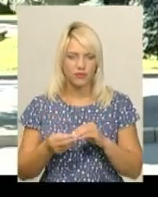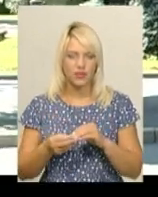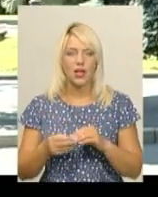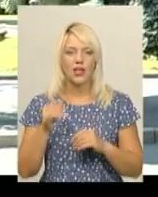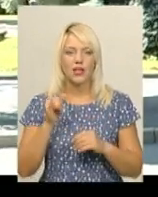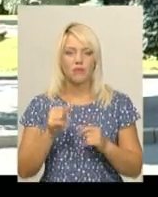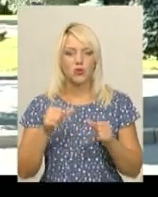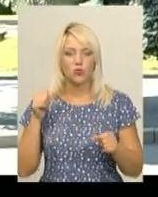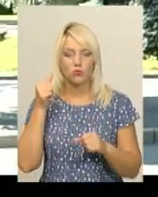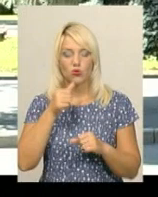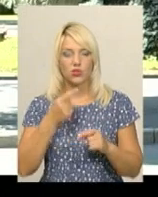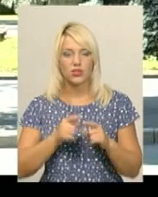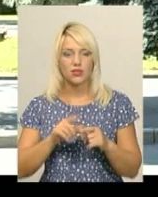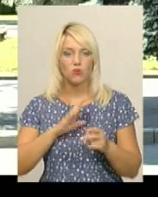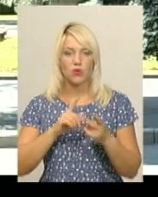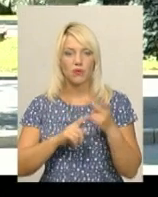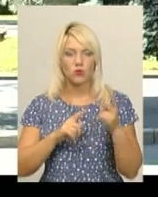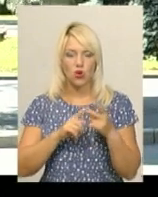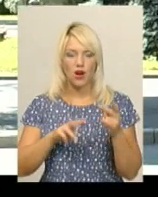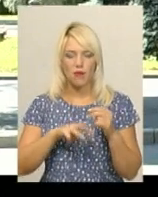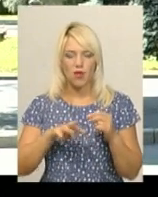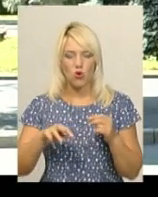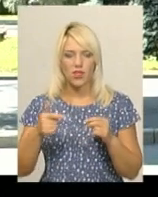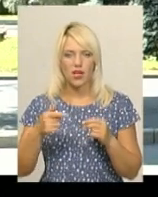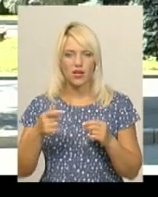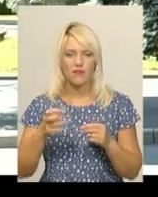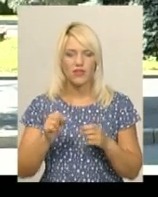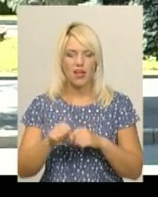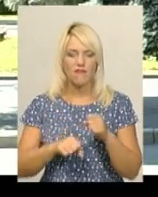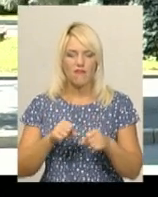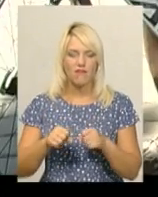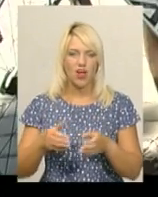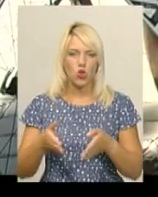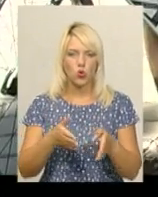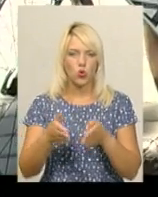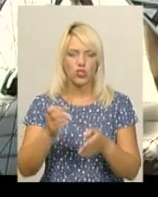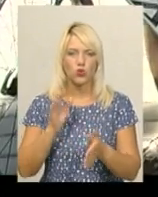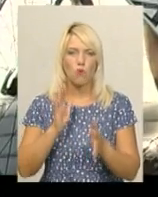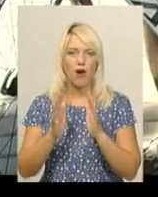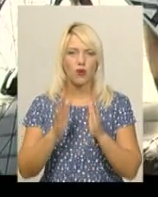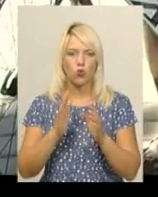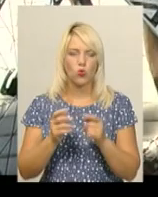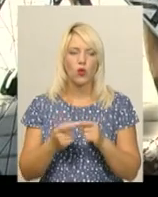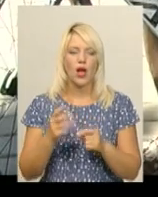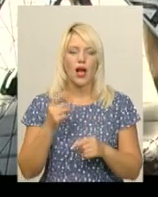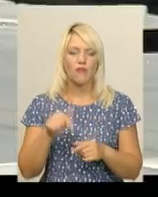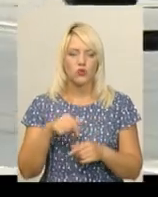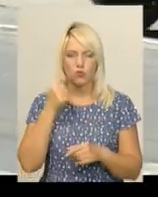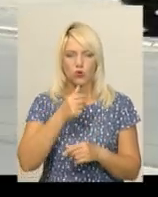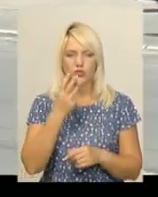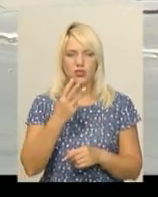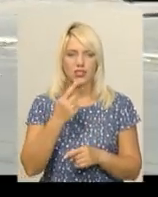минулому році це вже було півтора мільйона на велодоріжку, парку, а цього року приблизно 3-3,5 мільйони.